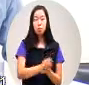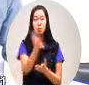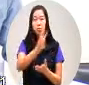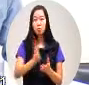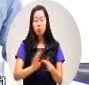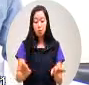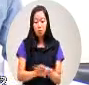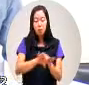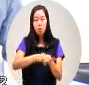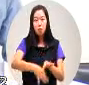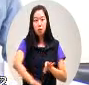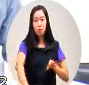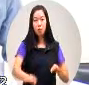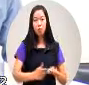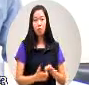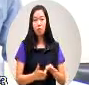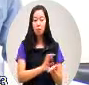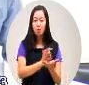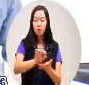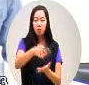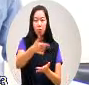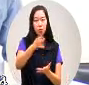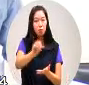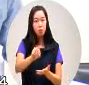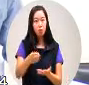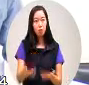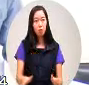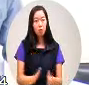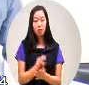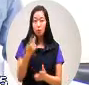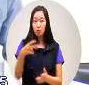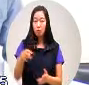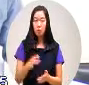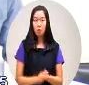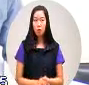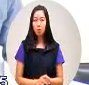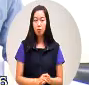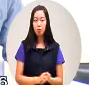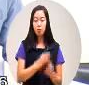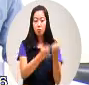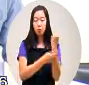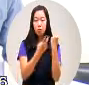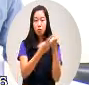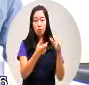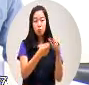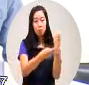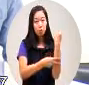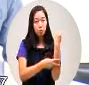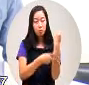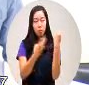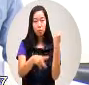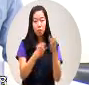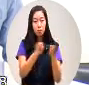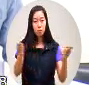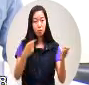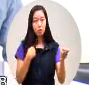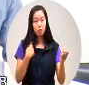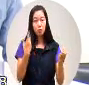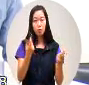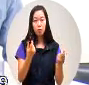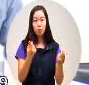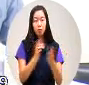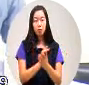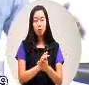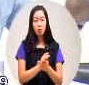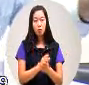那么那么还有呢它的两公里啊两公里长我给它侧面